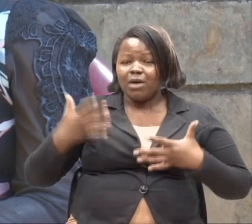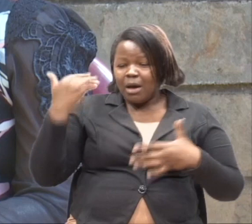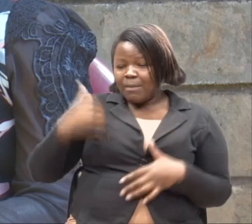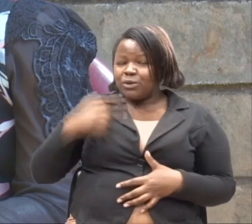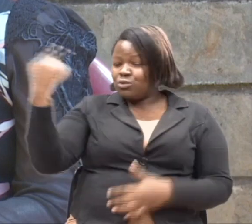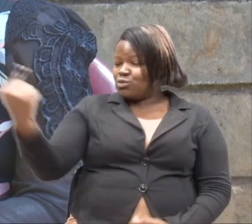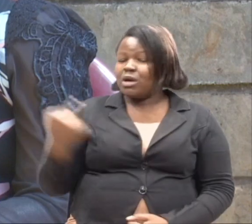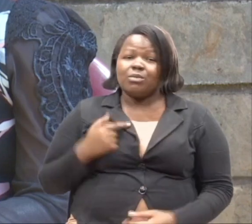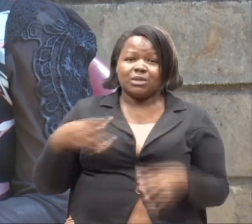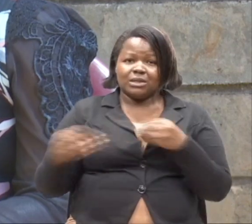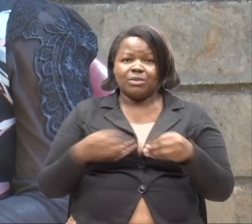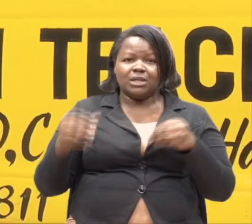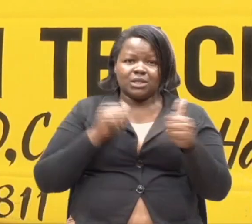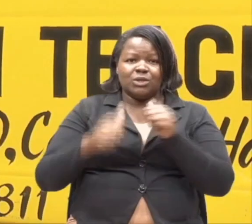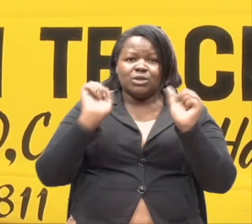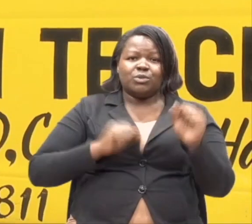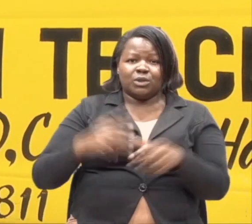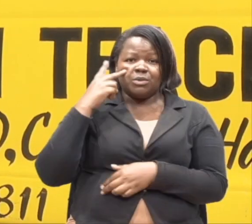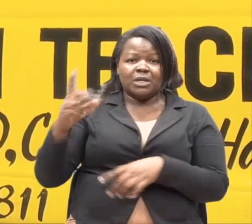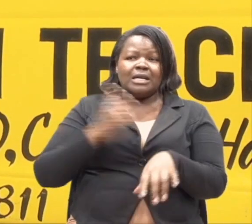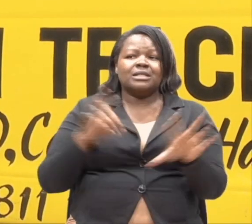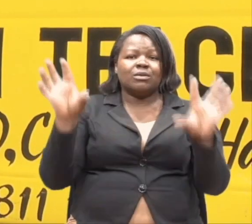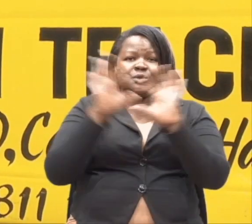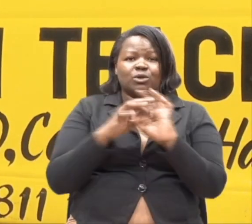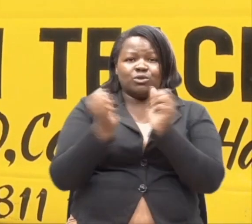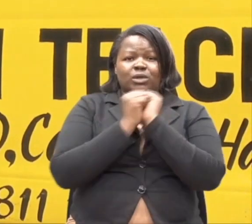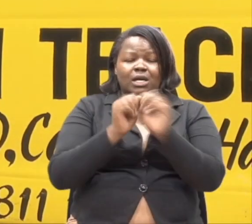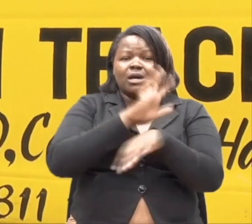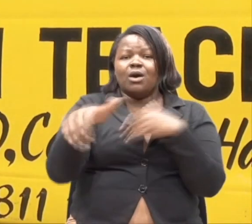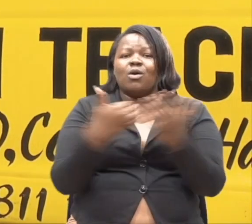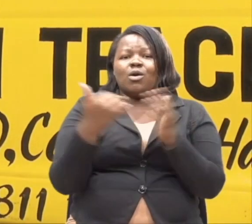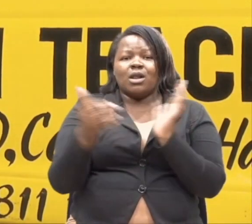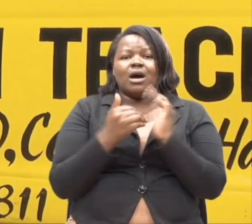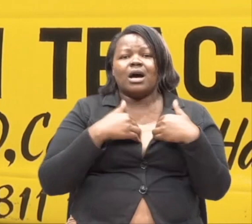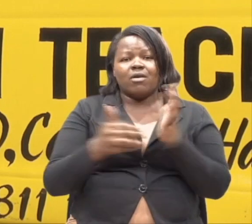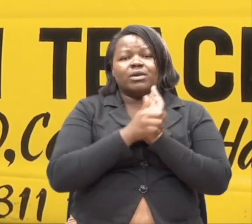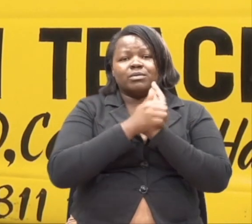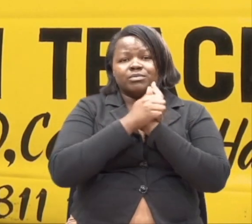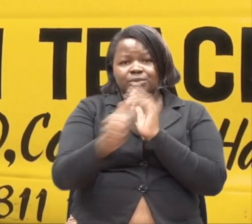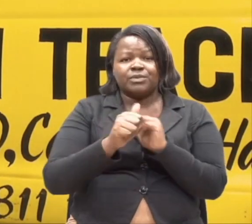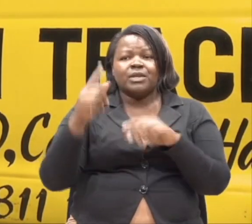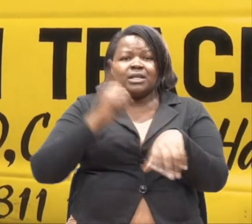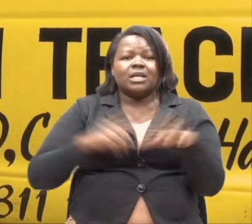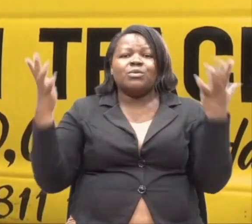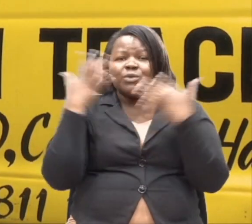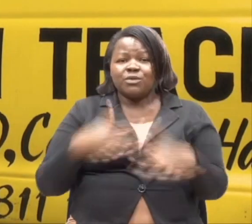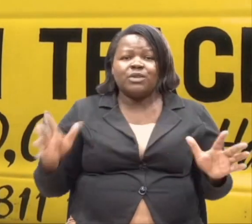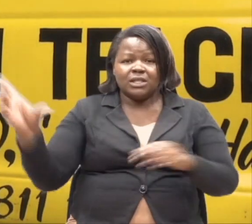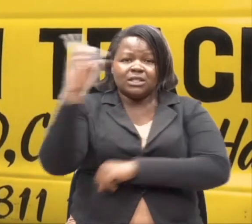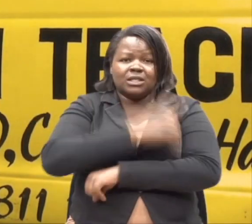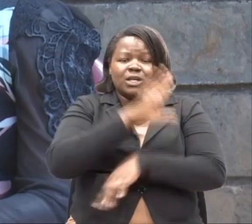kuja ambaya na ulemavu ambao unaonekana. Tukiwashikanisha pamoja kila mtu wana kipawa. At the end of the day. Tunakuwa